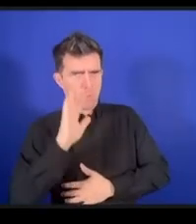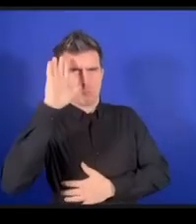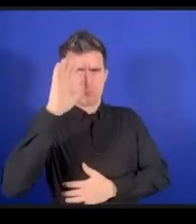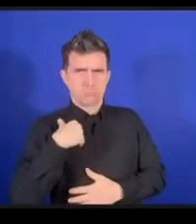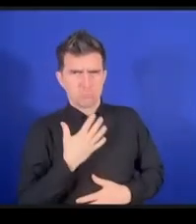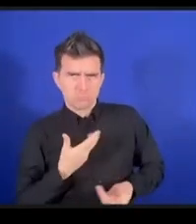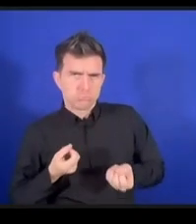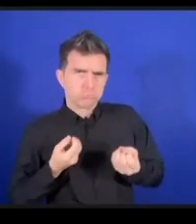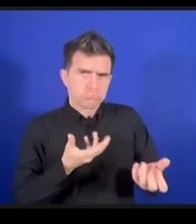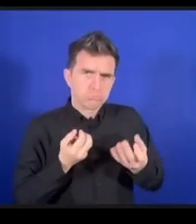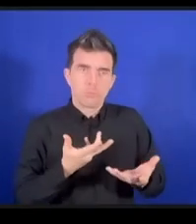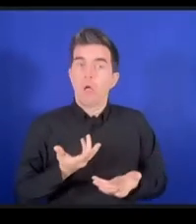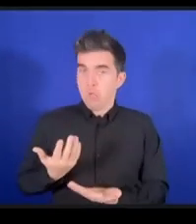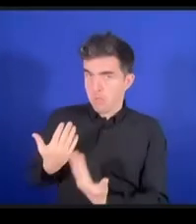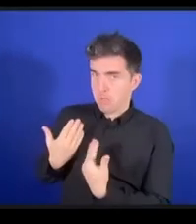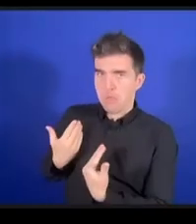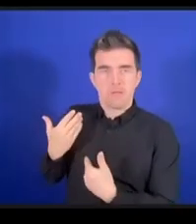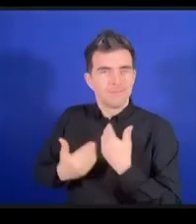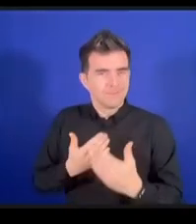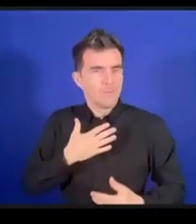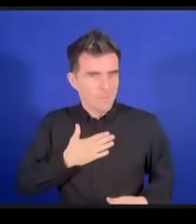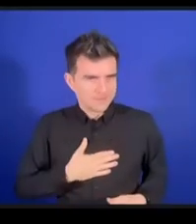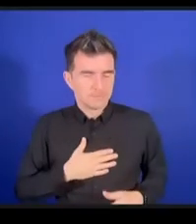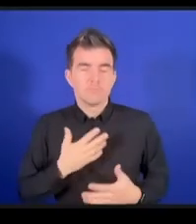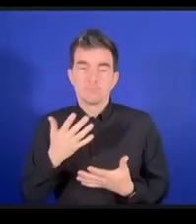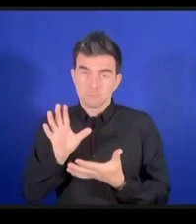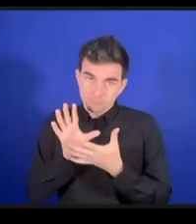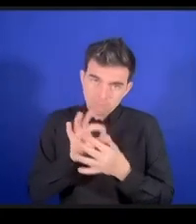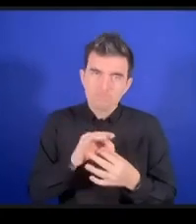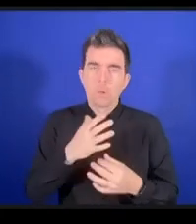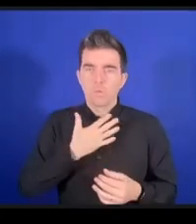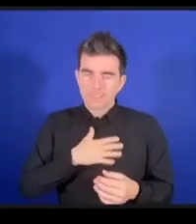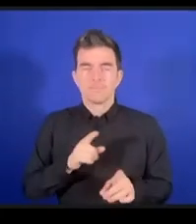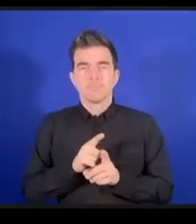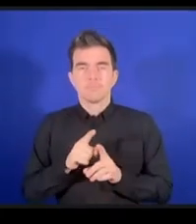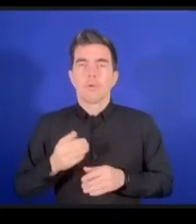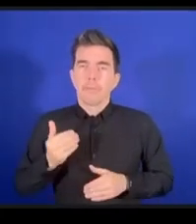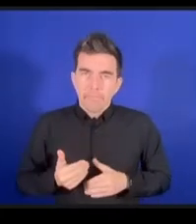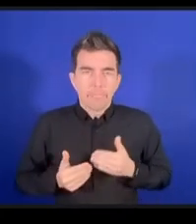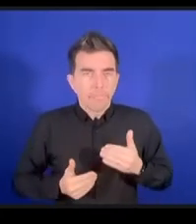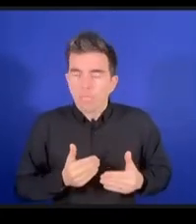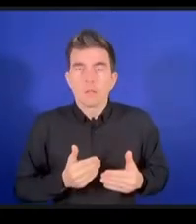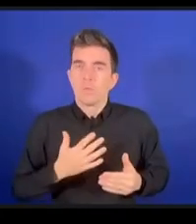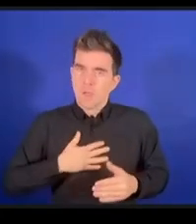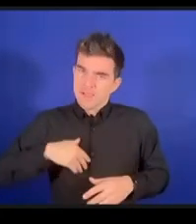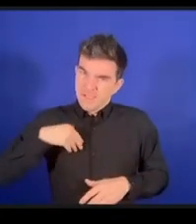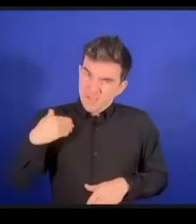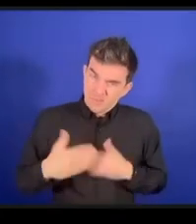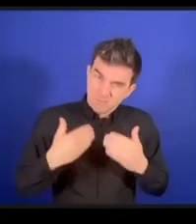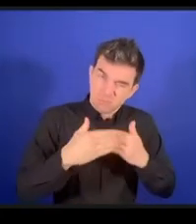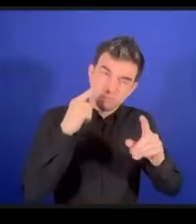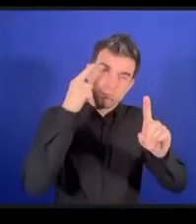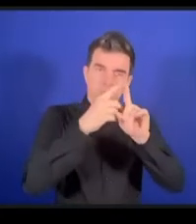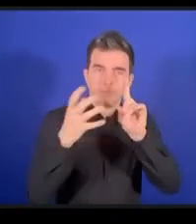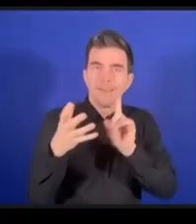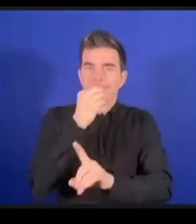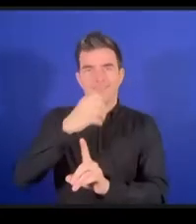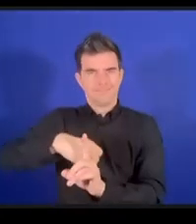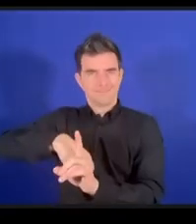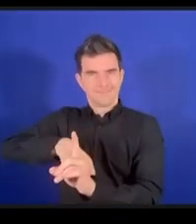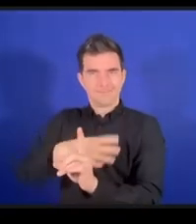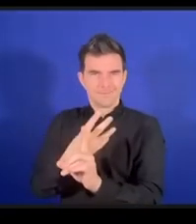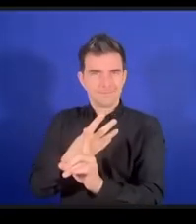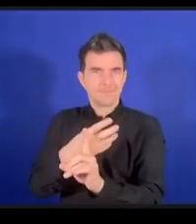なんですSDGとそれをMDGつまり2000年以降のミレニアム開発目標とリンクするために